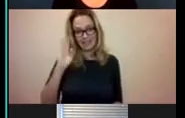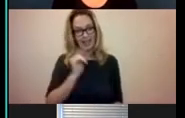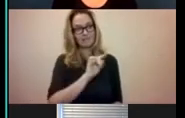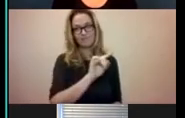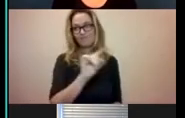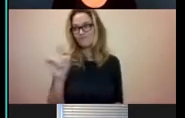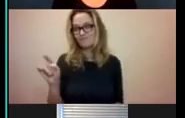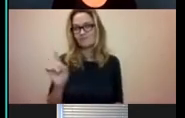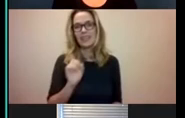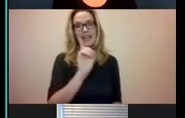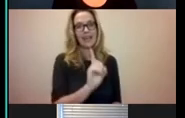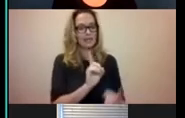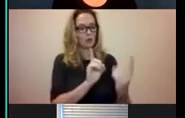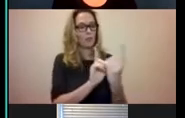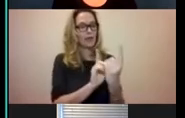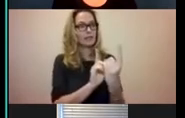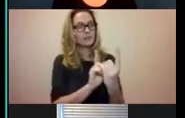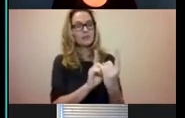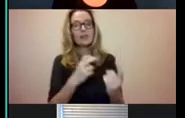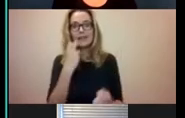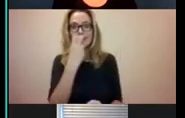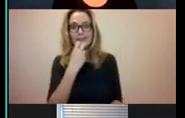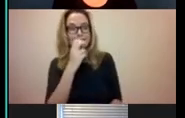mondbeeld aflezen.